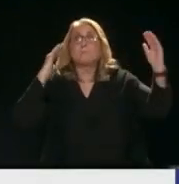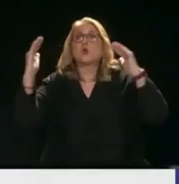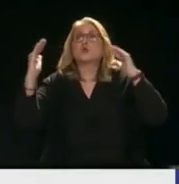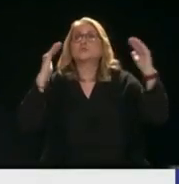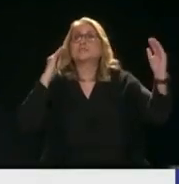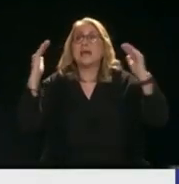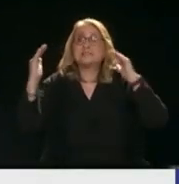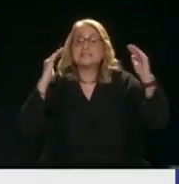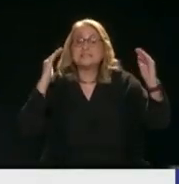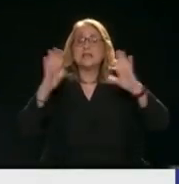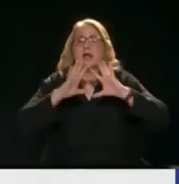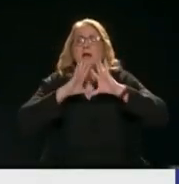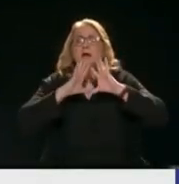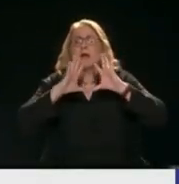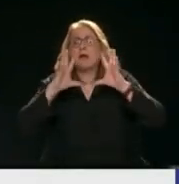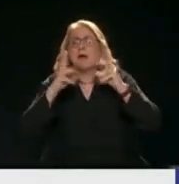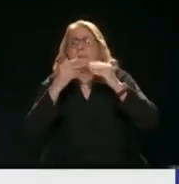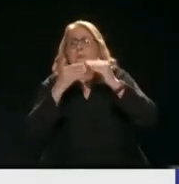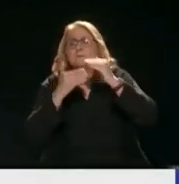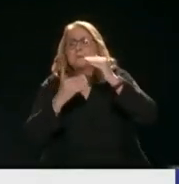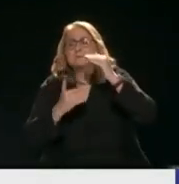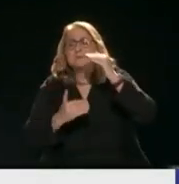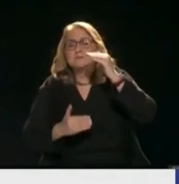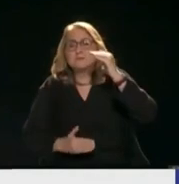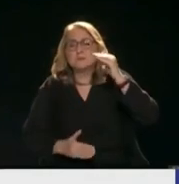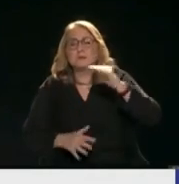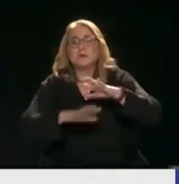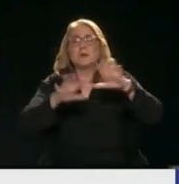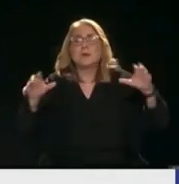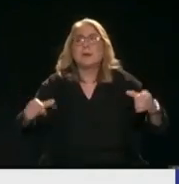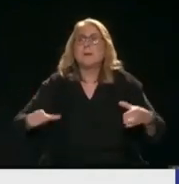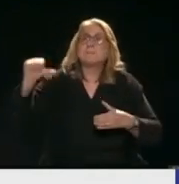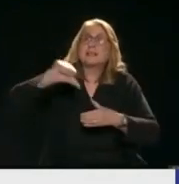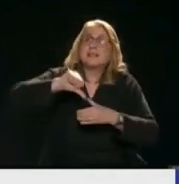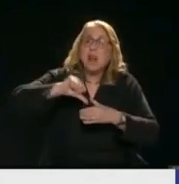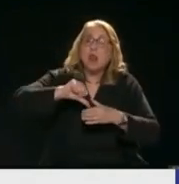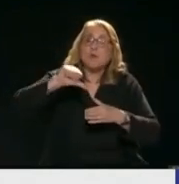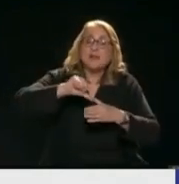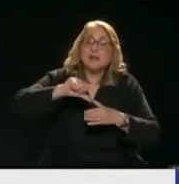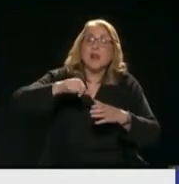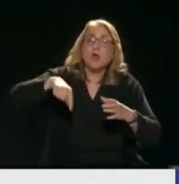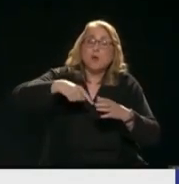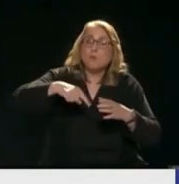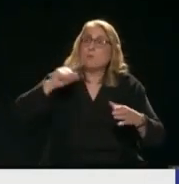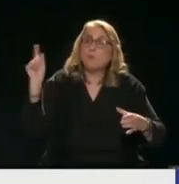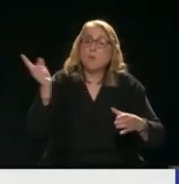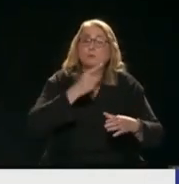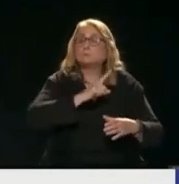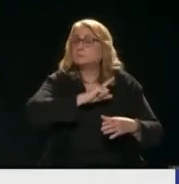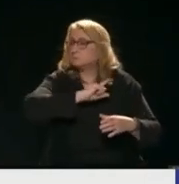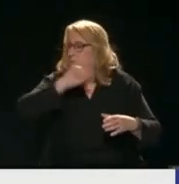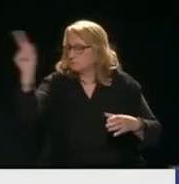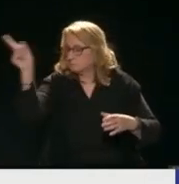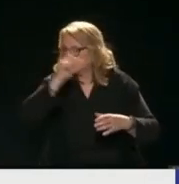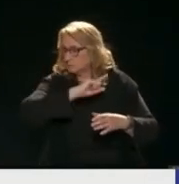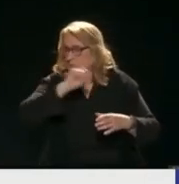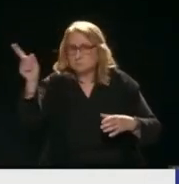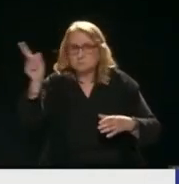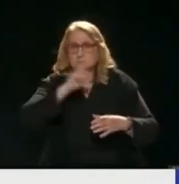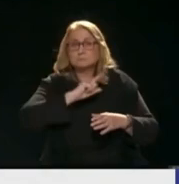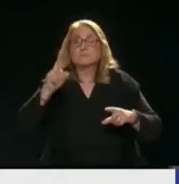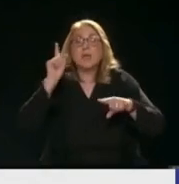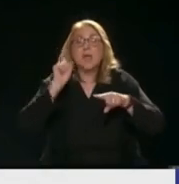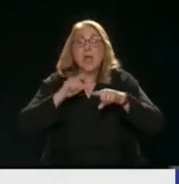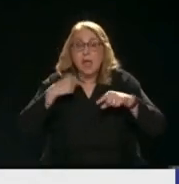Και μέχρι εκεί θα μείνει Όσον αφορά πετρέλα που κόβεστε Όχι να βγάλετε πετρέλα Όχι Δεν θα βγει ούτε σταγόνα πετρέλω με Ελλήνιο